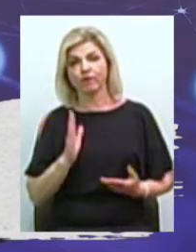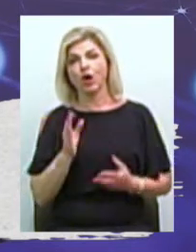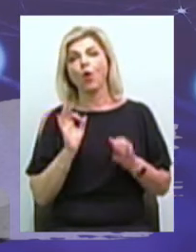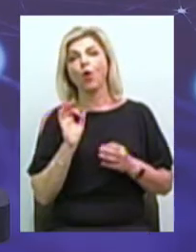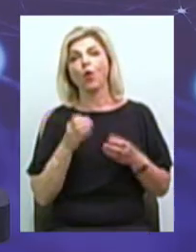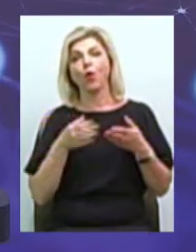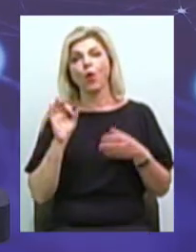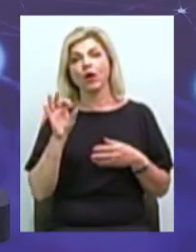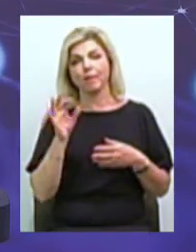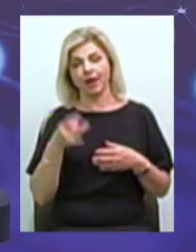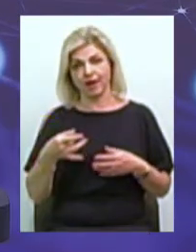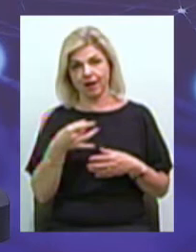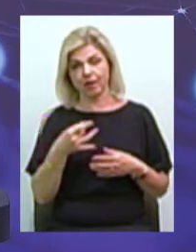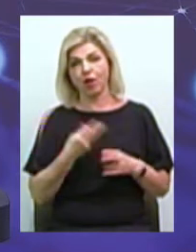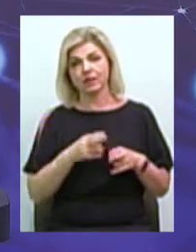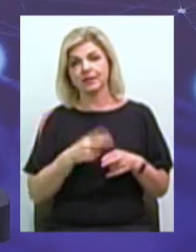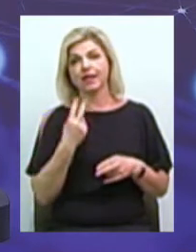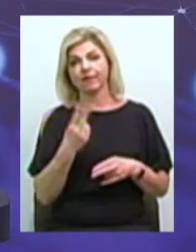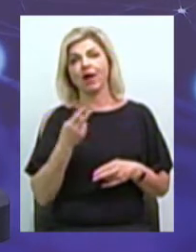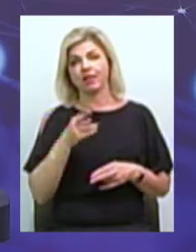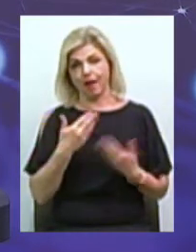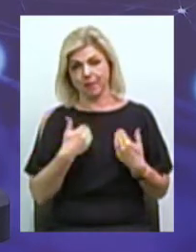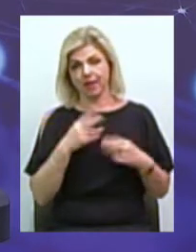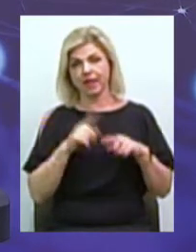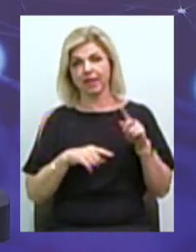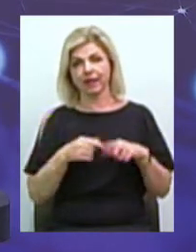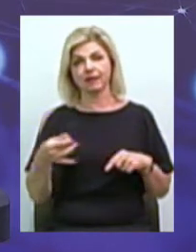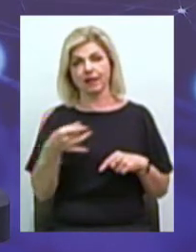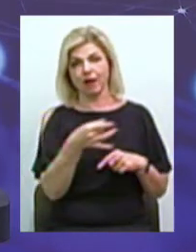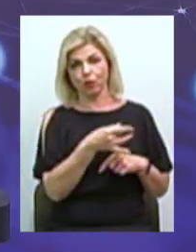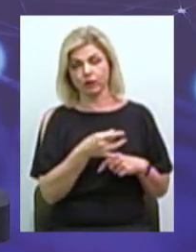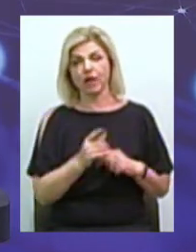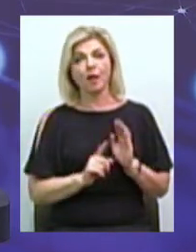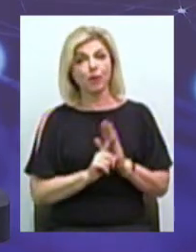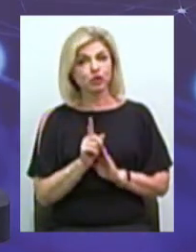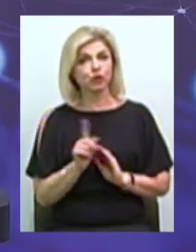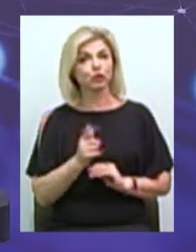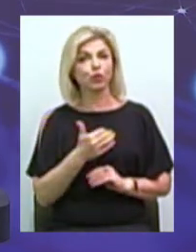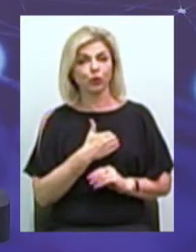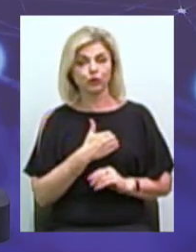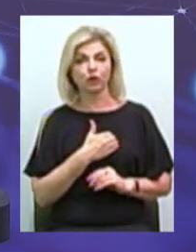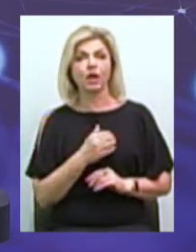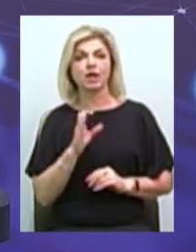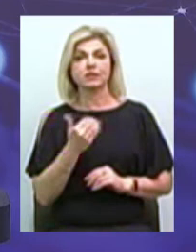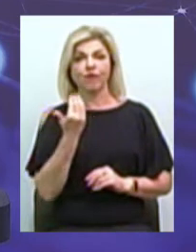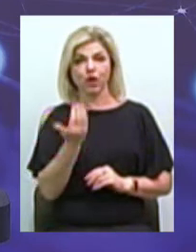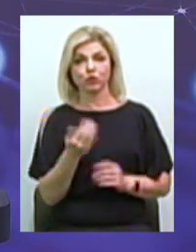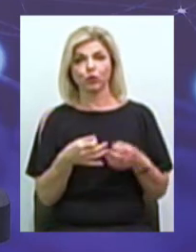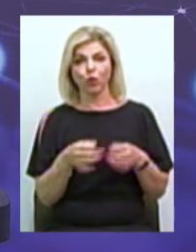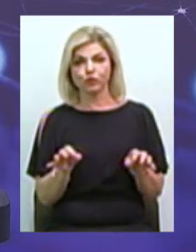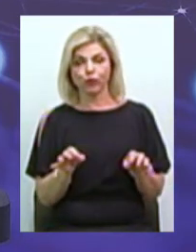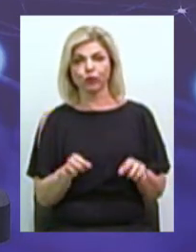районі Це два для мене рідних райони З першого, чого хочу почати, це з вашого дозволу